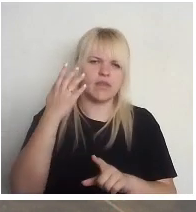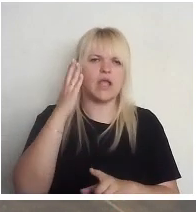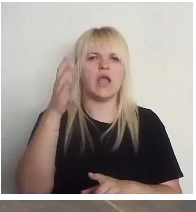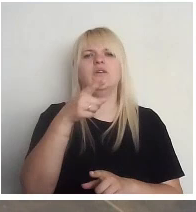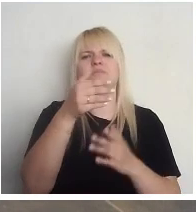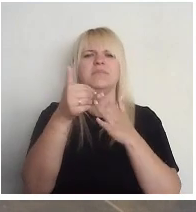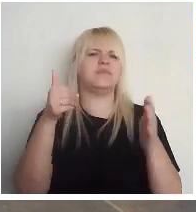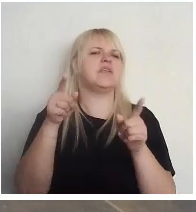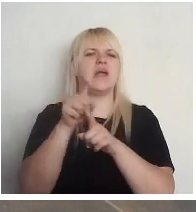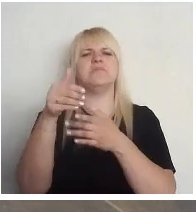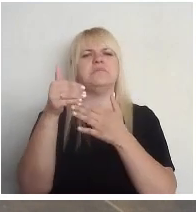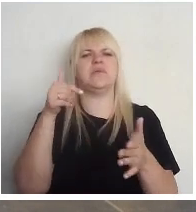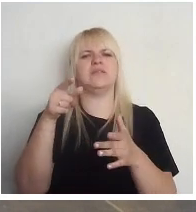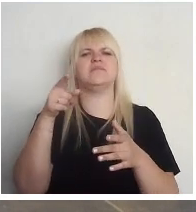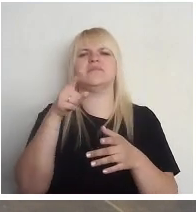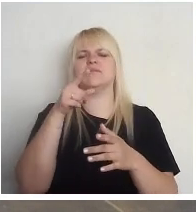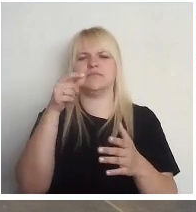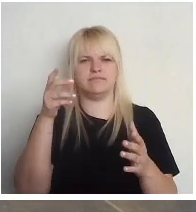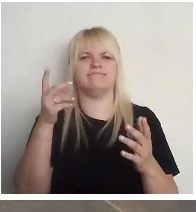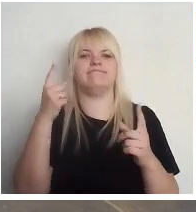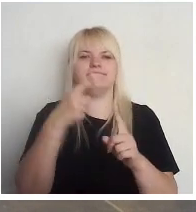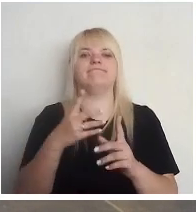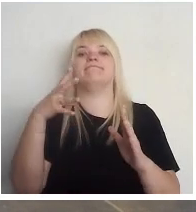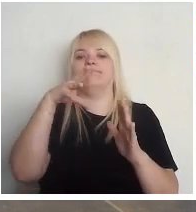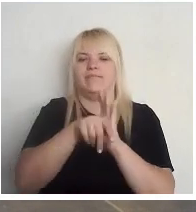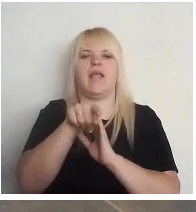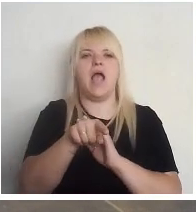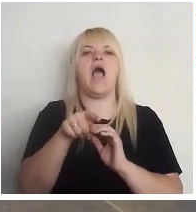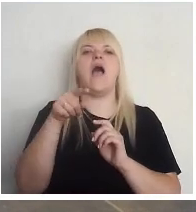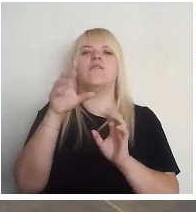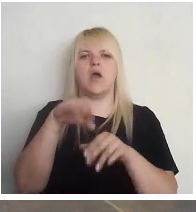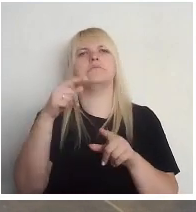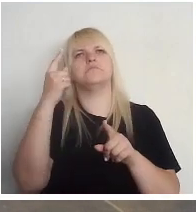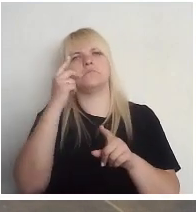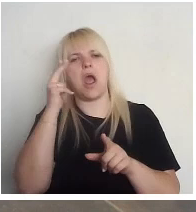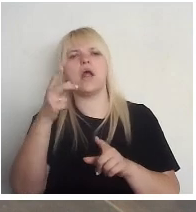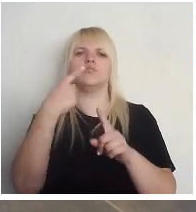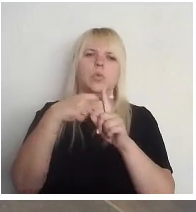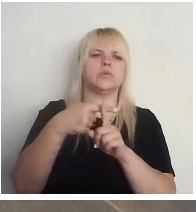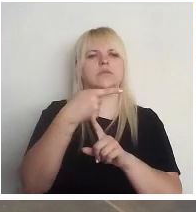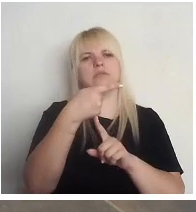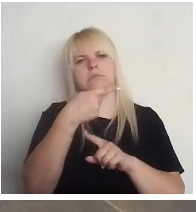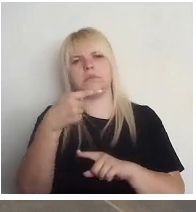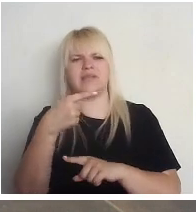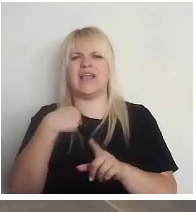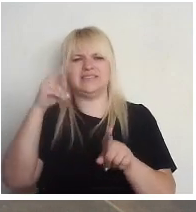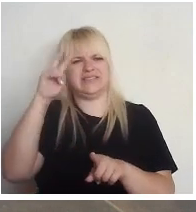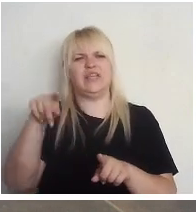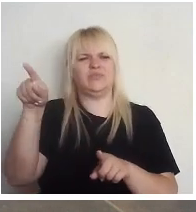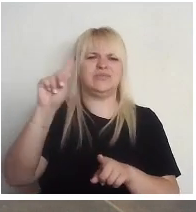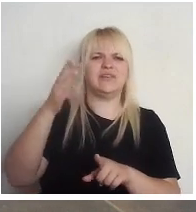Tur arī pirms viņu tiek galīgi pieskaitīt, var pārliecināties saviem plusiņiem un cvītrojiem. Es nezinu, vai tur ir plusiņi un cvītrojiem. Tur